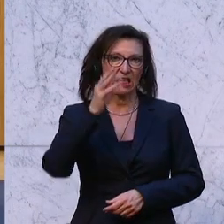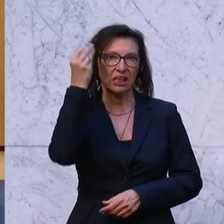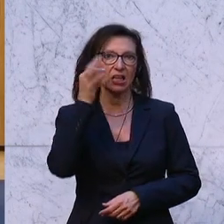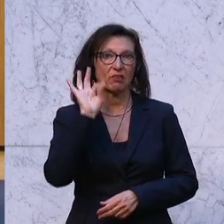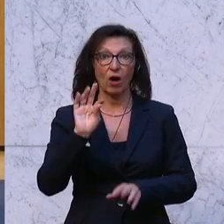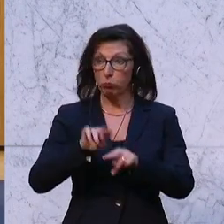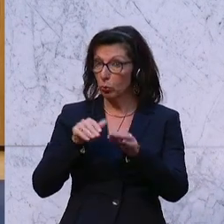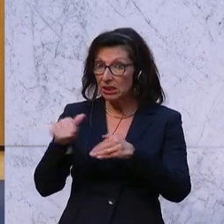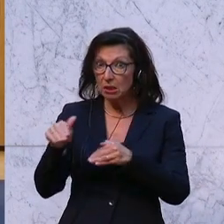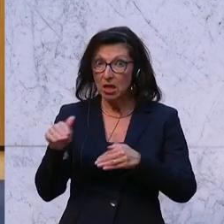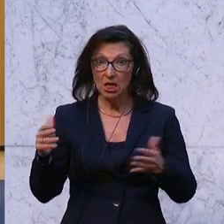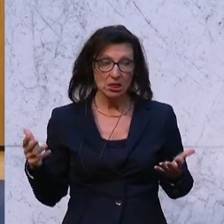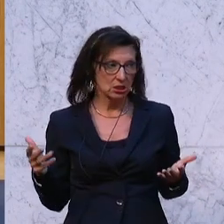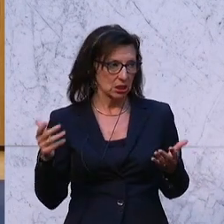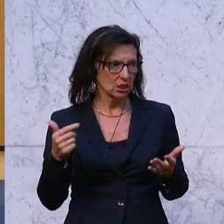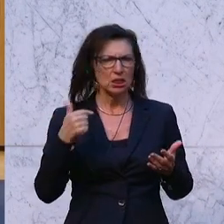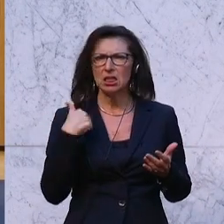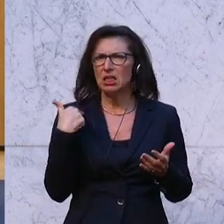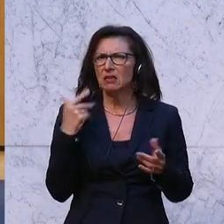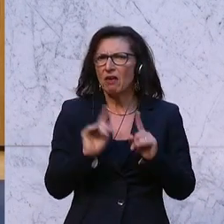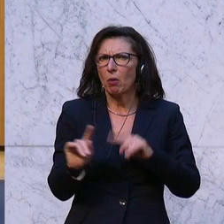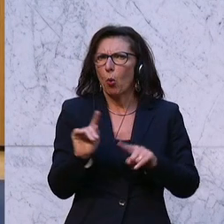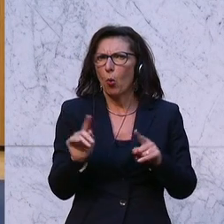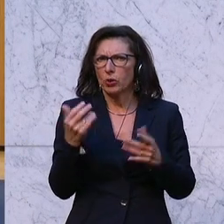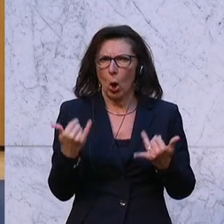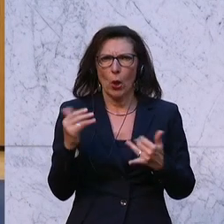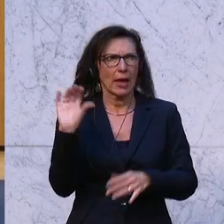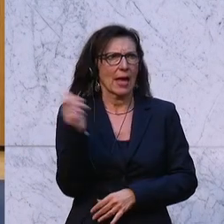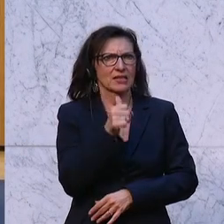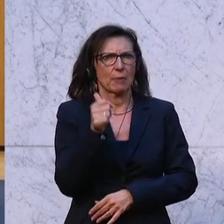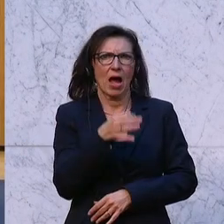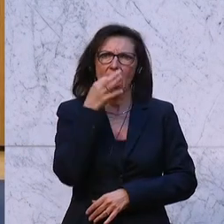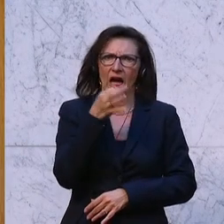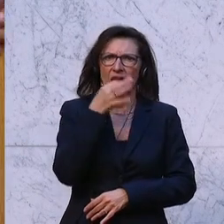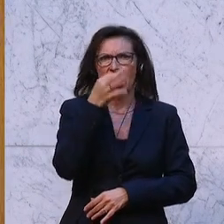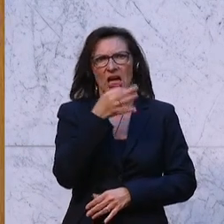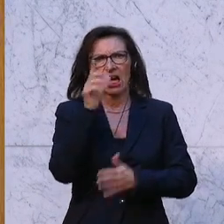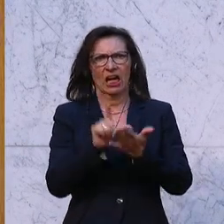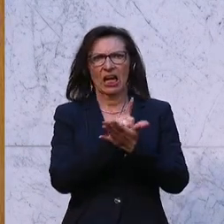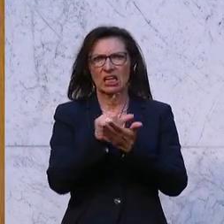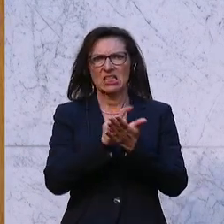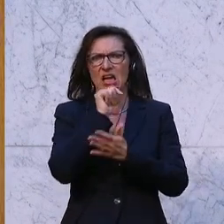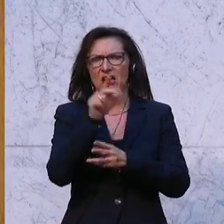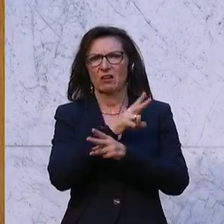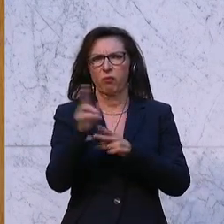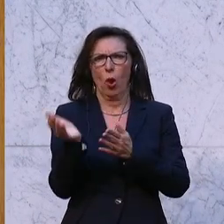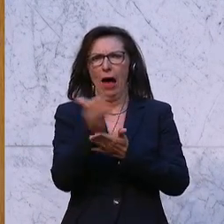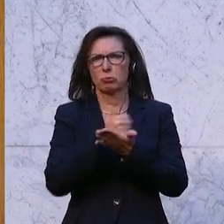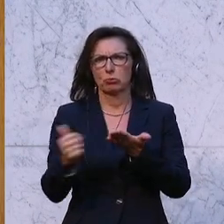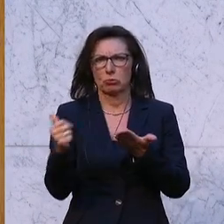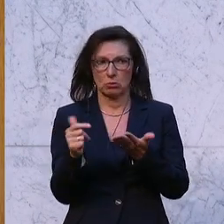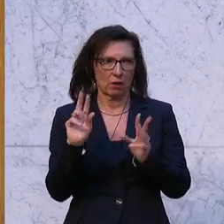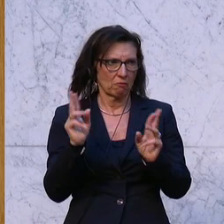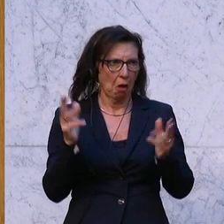Bundesminister, ich bin ja davon ein bisschen ausgegangen, es wird heute meine erste Rede sein, wo man die Redezeit nicht ausschöpft, denn es ist ja doch eine sehr